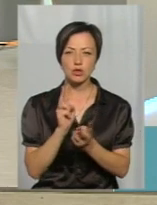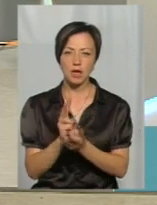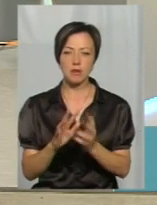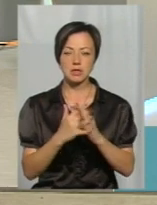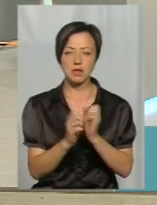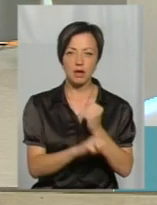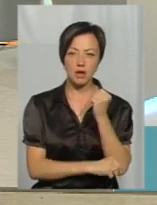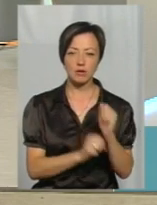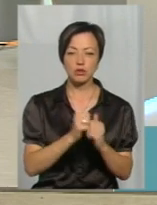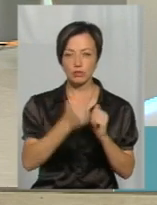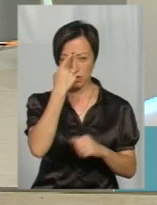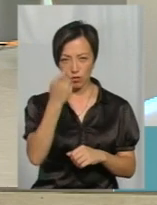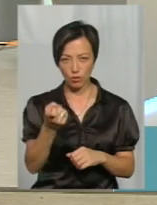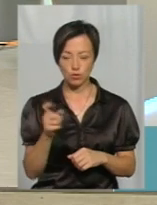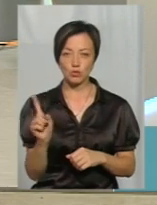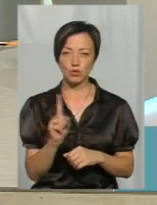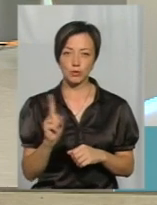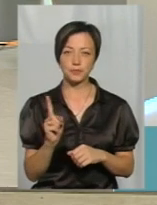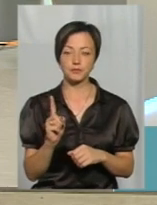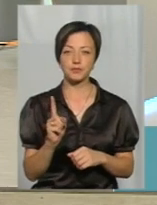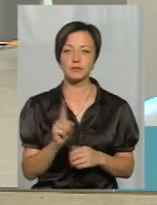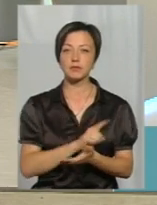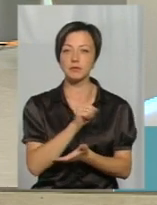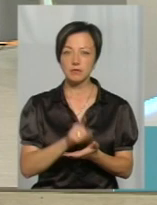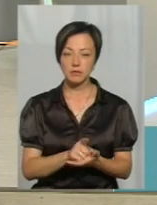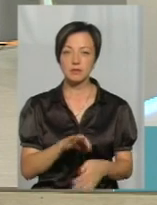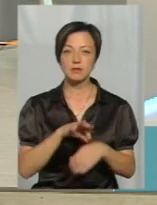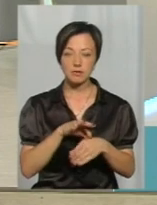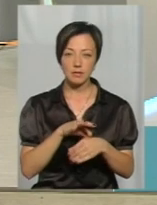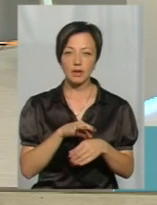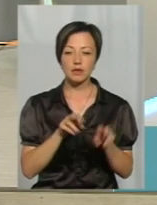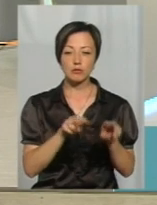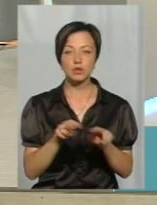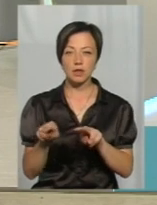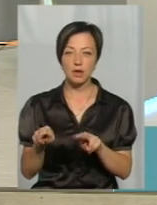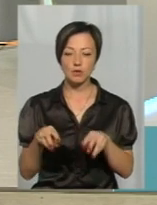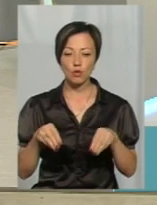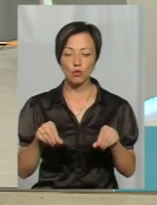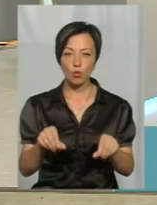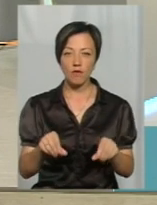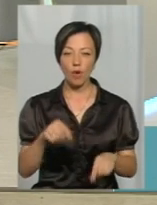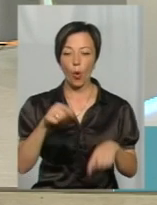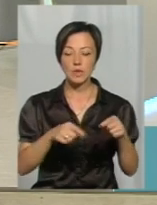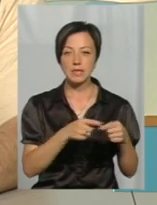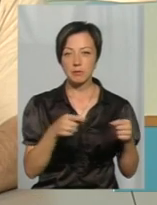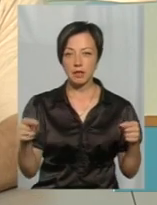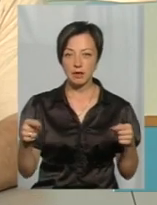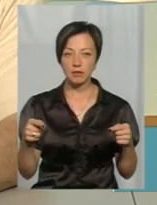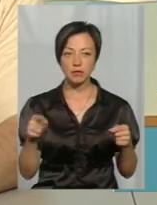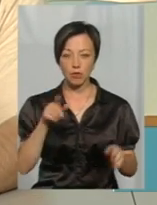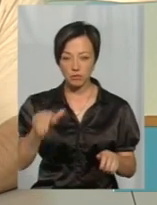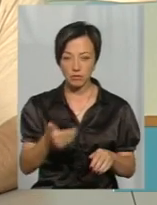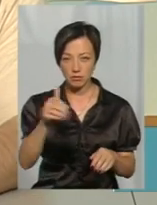аграрієм, часто їм наголошуємо, що обов'язково проводити спостереження ґрунтове, це в осінній період, це методом